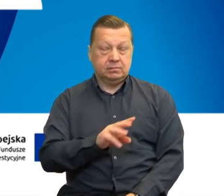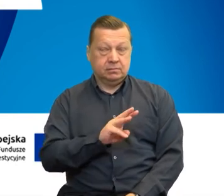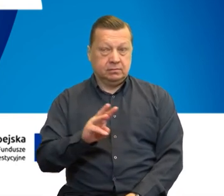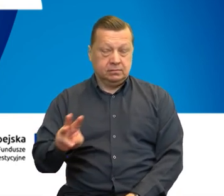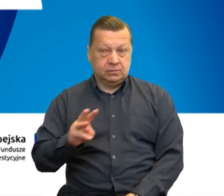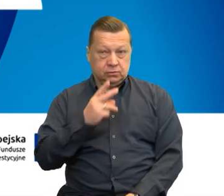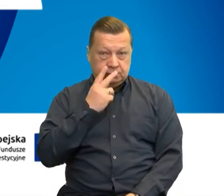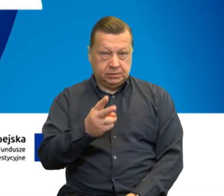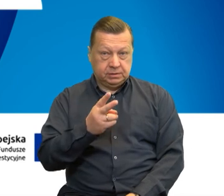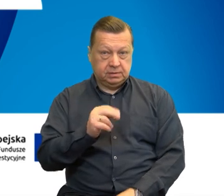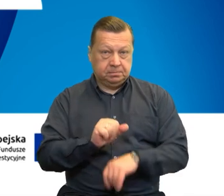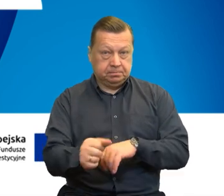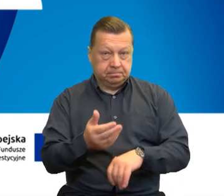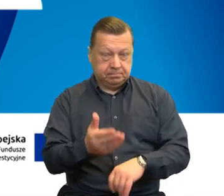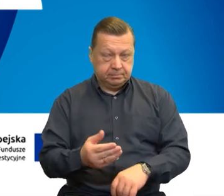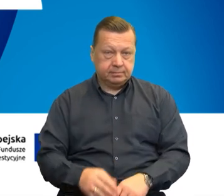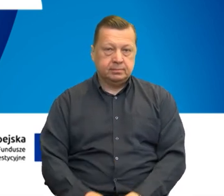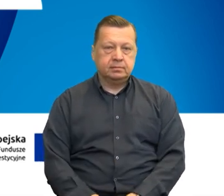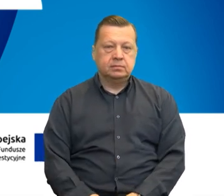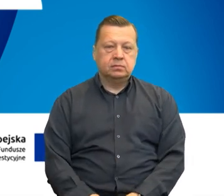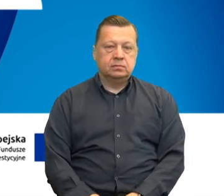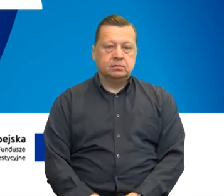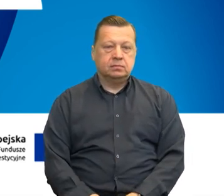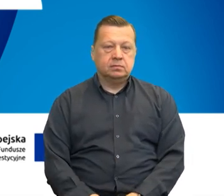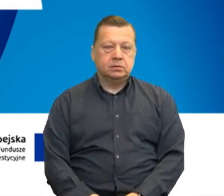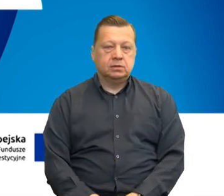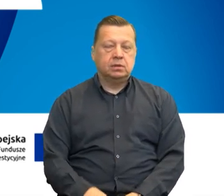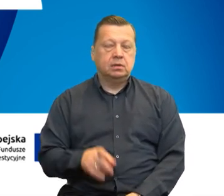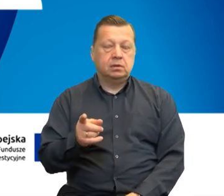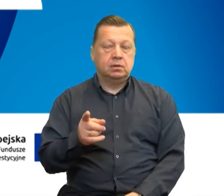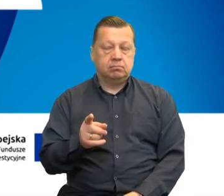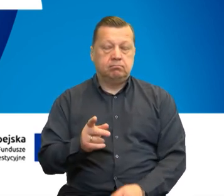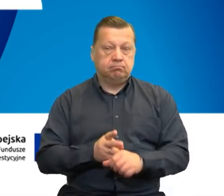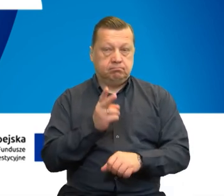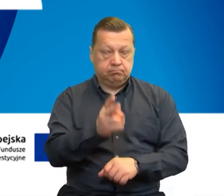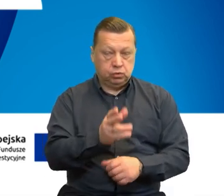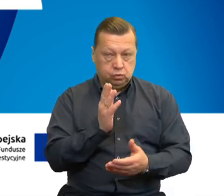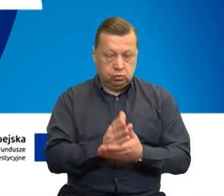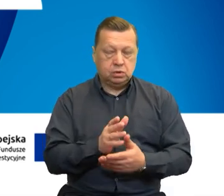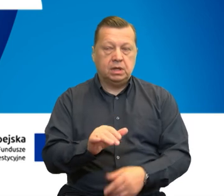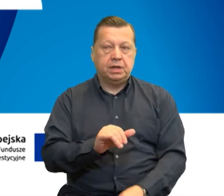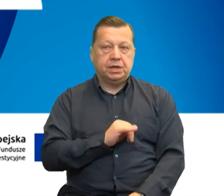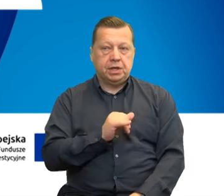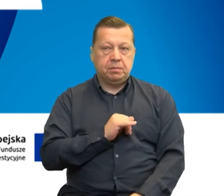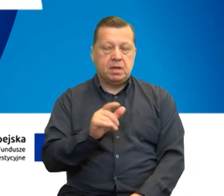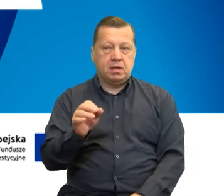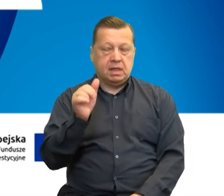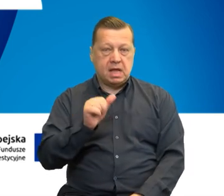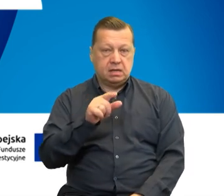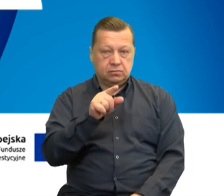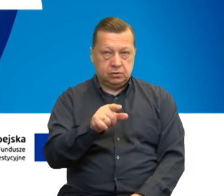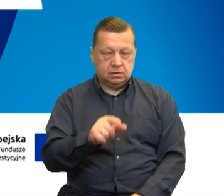wyświetlony na ekranie. Prosimy o podanie swojego imienia i nazwiska. Prosimy o zatwierdzenie